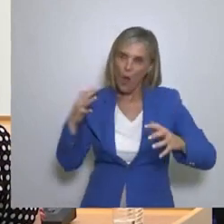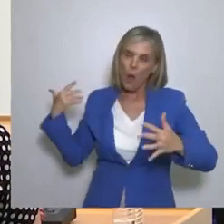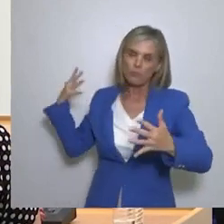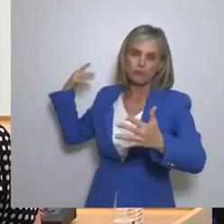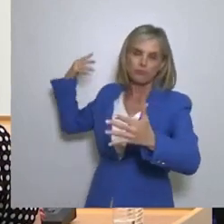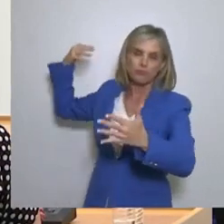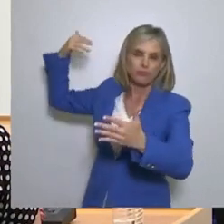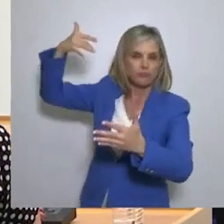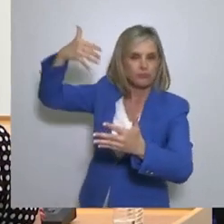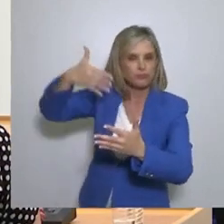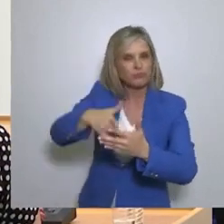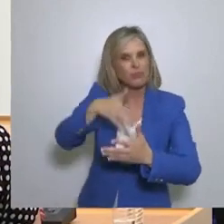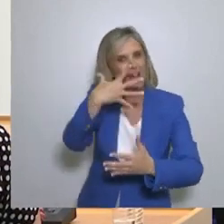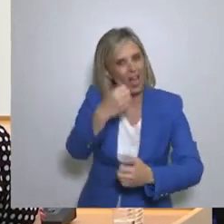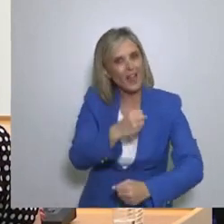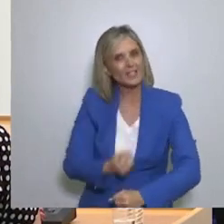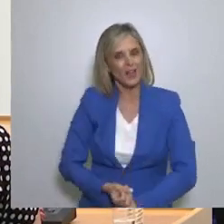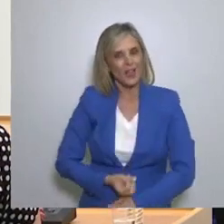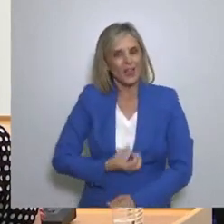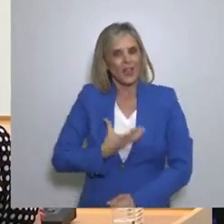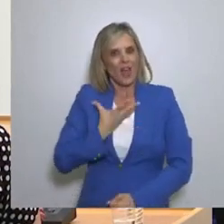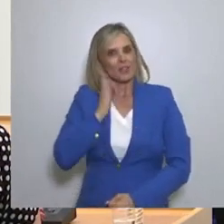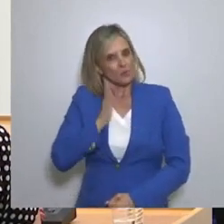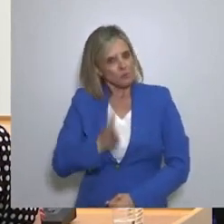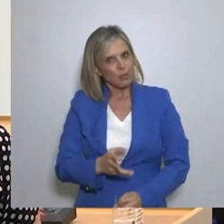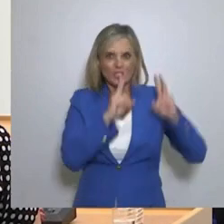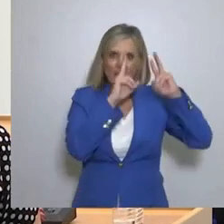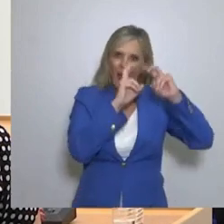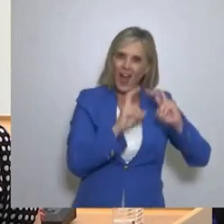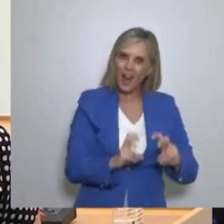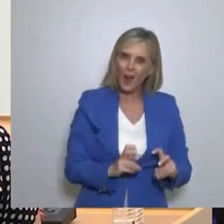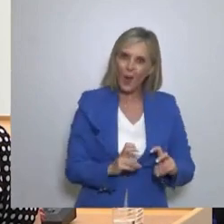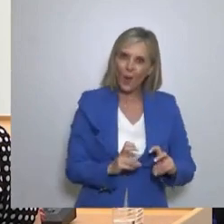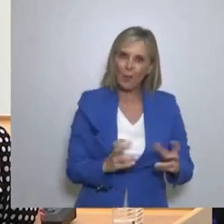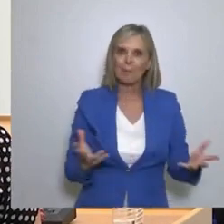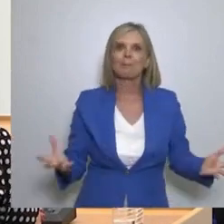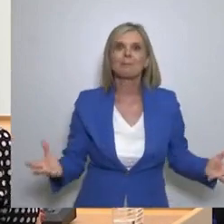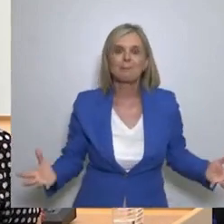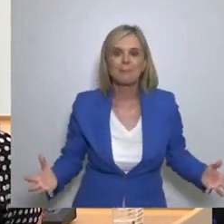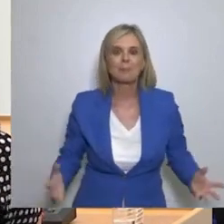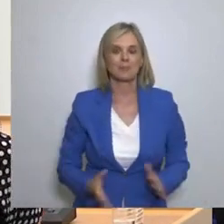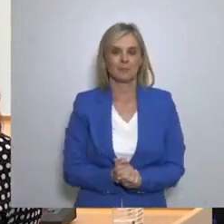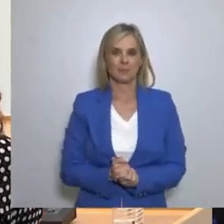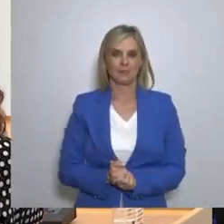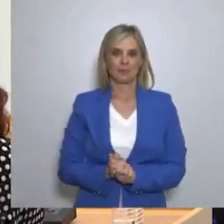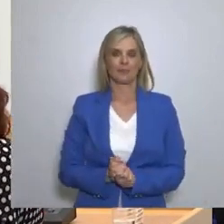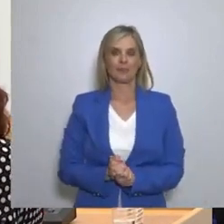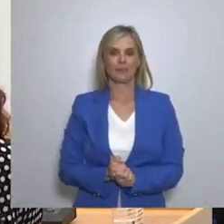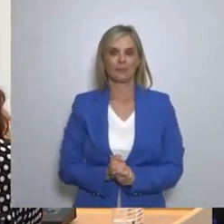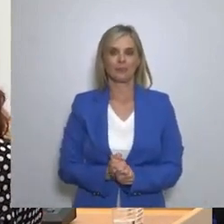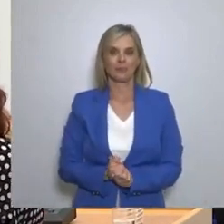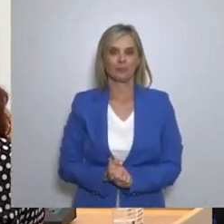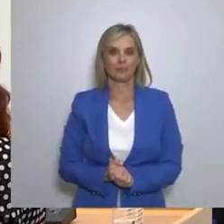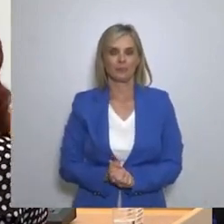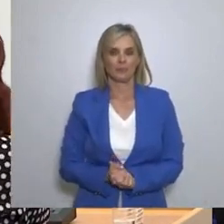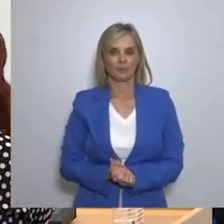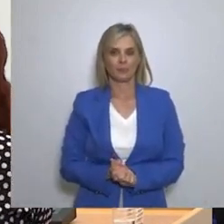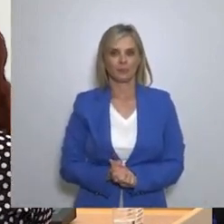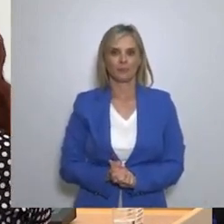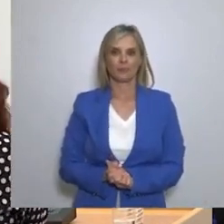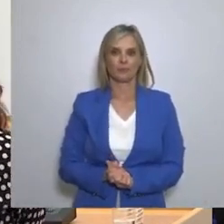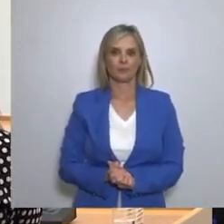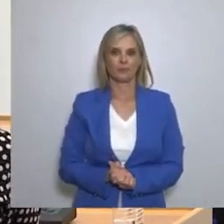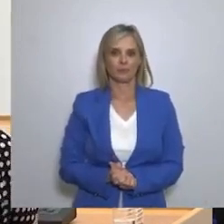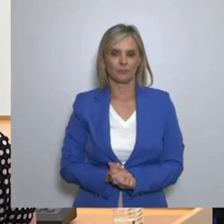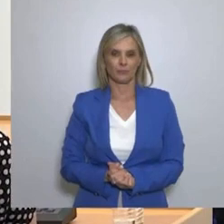πραγματικά τη διάθεση να κάνετε ένα τέτοιο έλεγχο Κύριε Πλόσκα Ήδη η ερώτηση σας